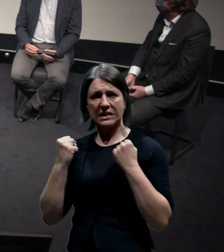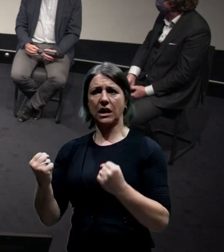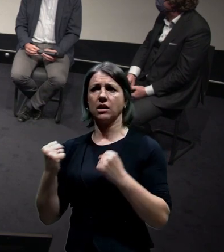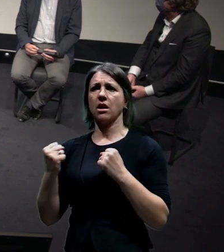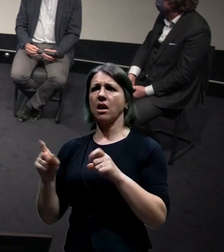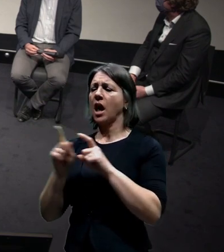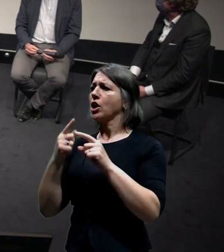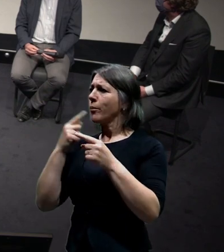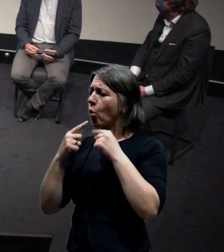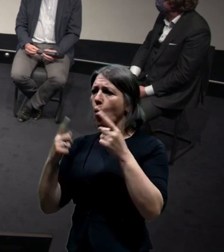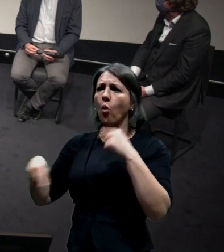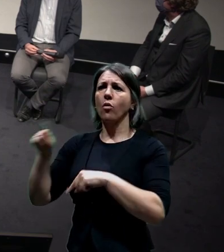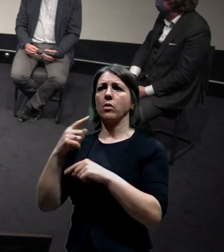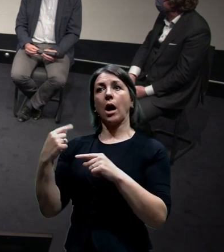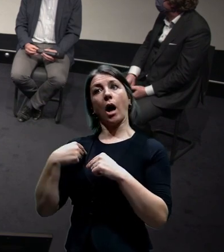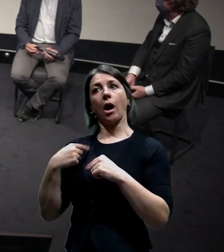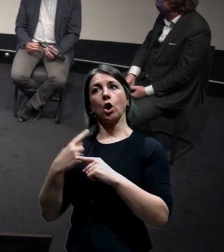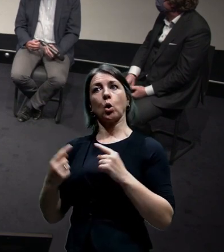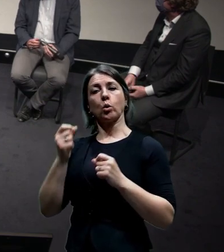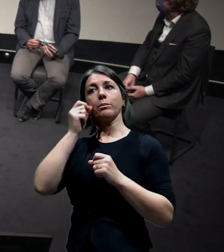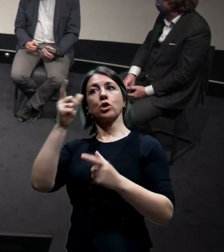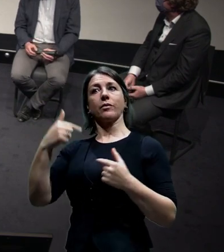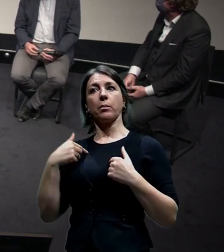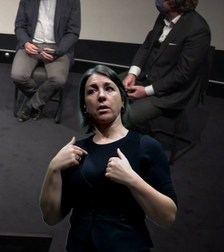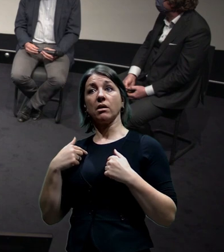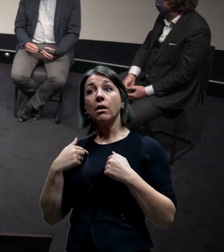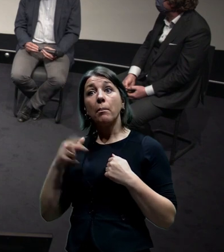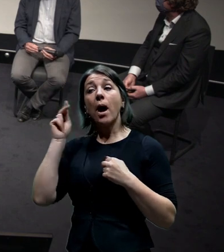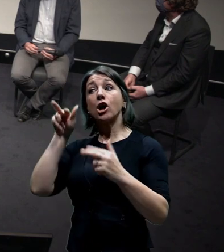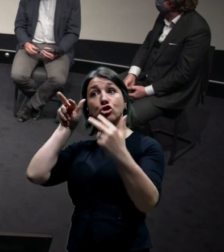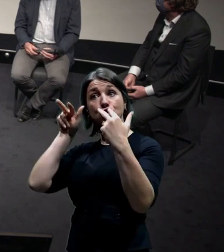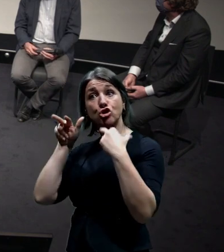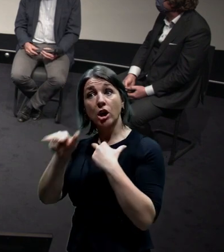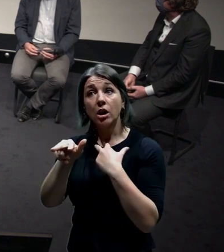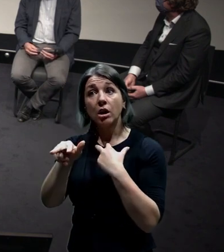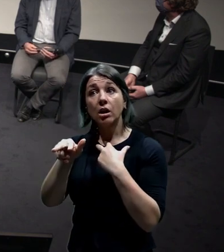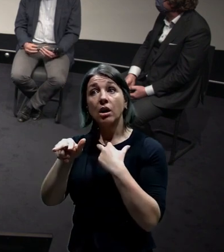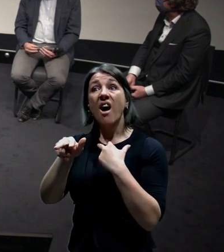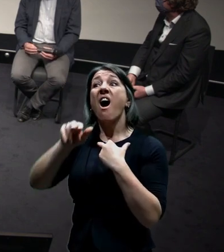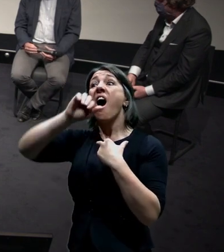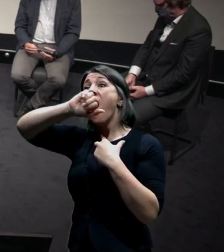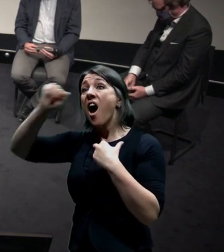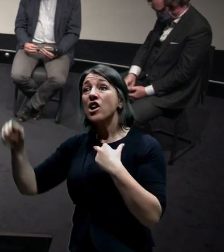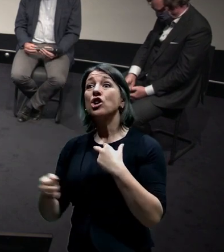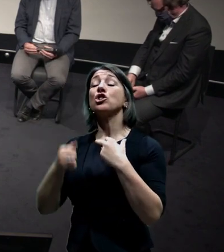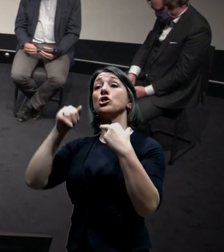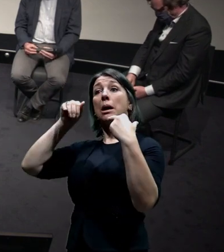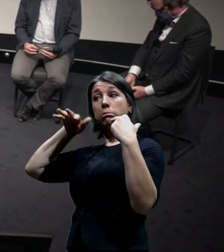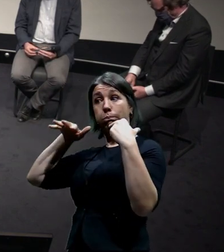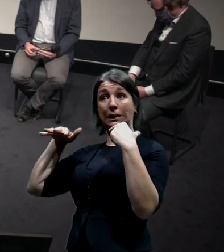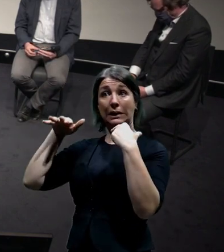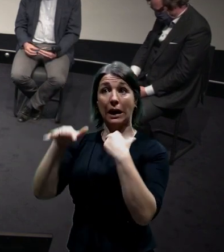jsem třeba jako byl trošku překvapený, že tam jsou 3 jízdní pruhy, do toho se napojují, mají napojovat 2 další pruhy.